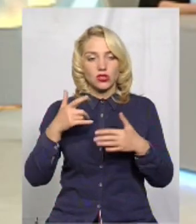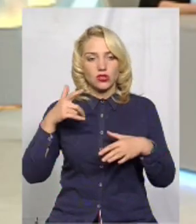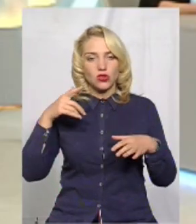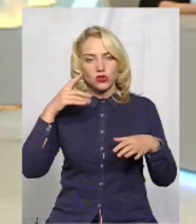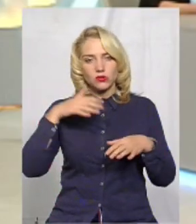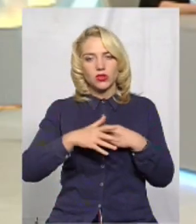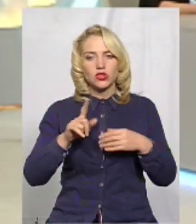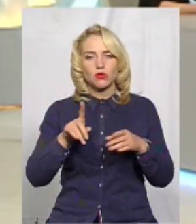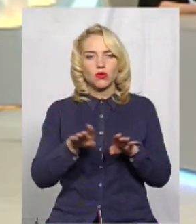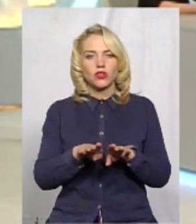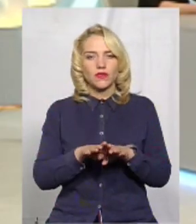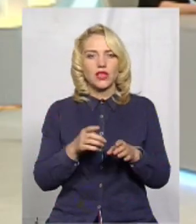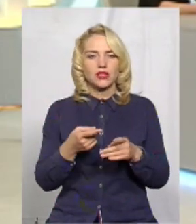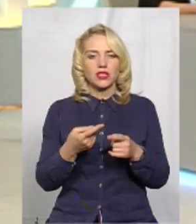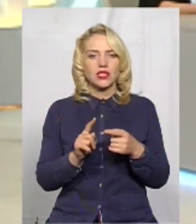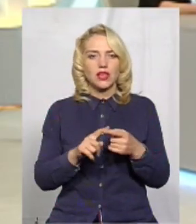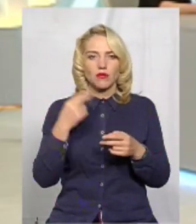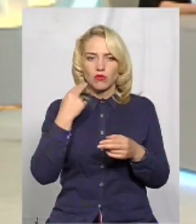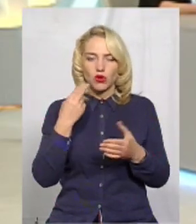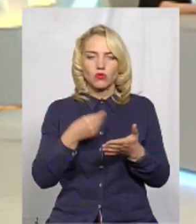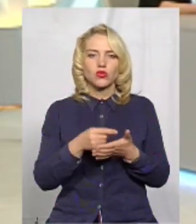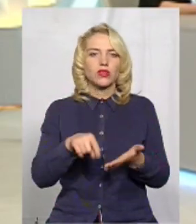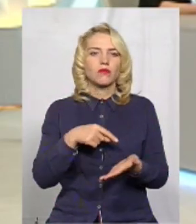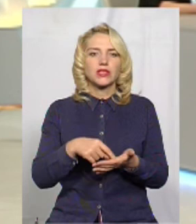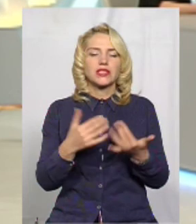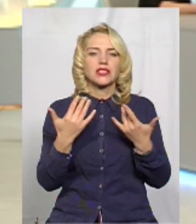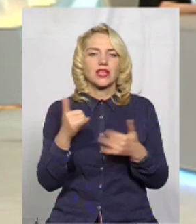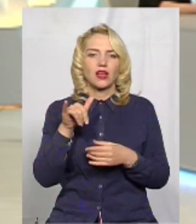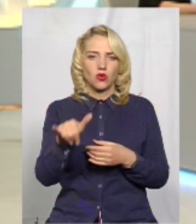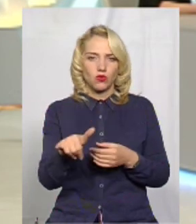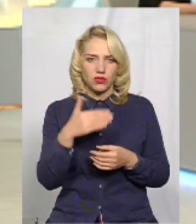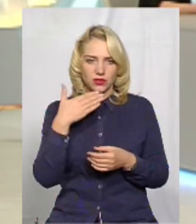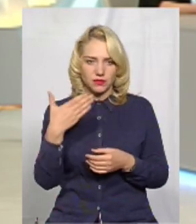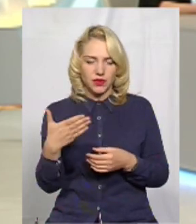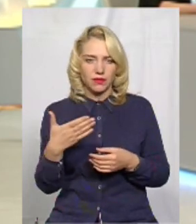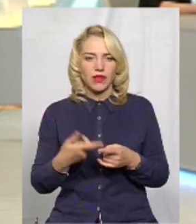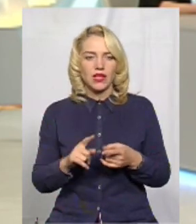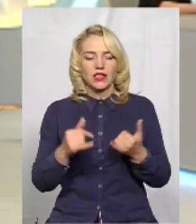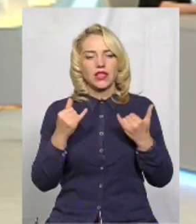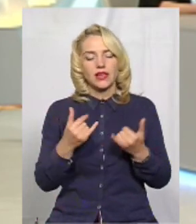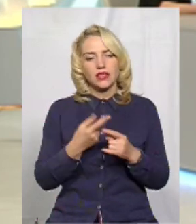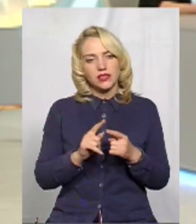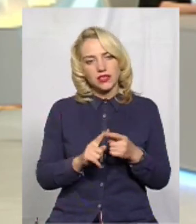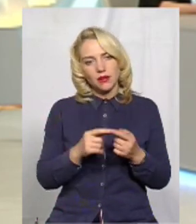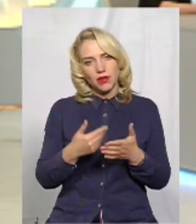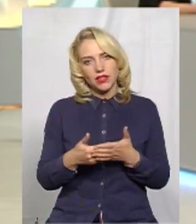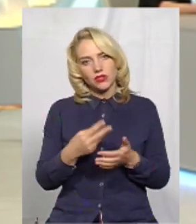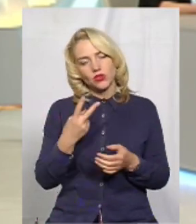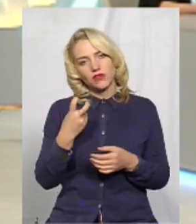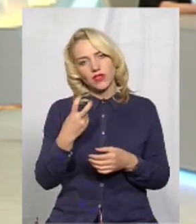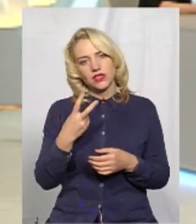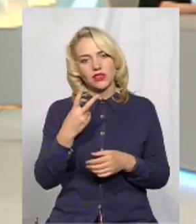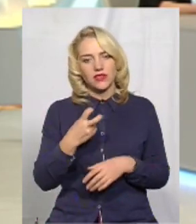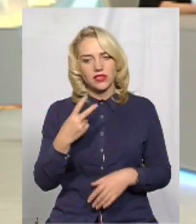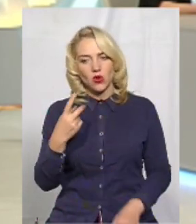борг, 78 мільйонів, бюджет міста скільки встановить? Наразі це, я вам скажу, близько 200